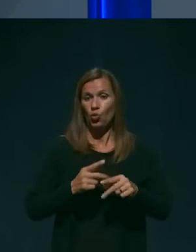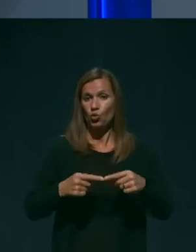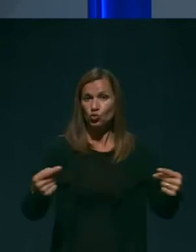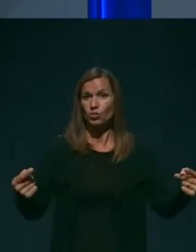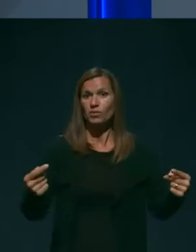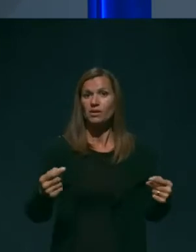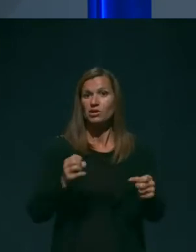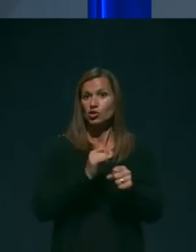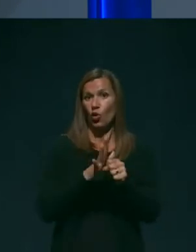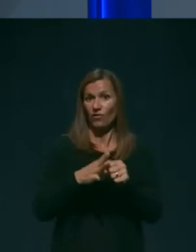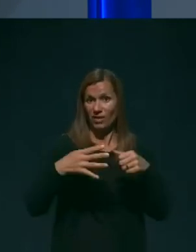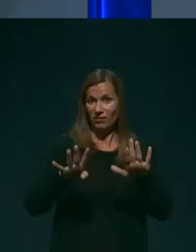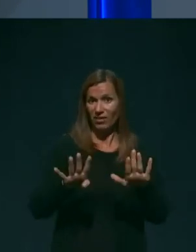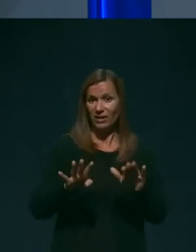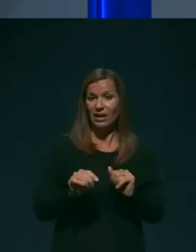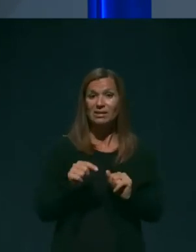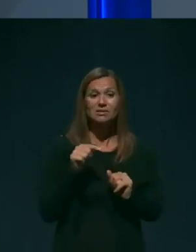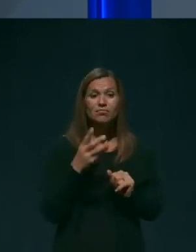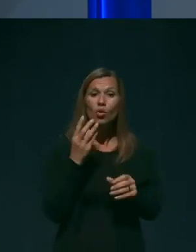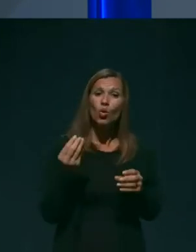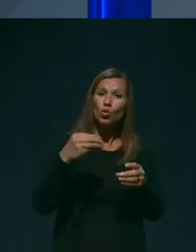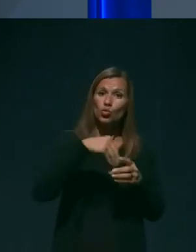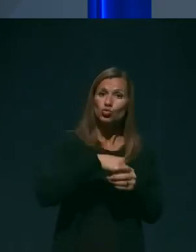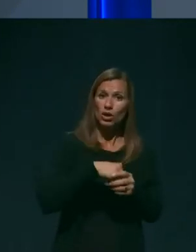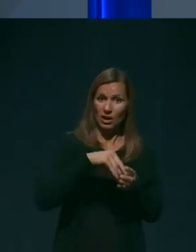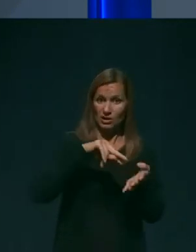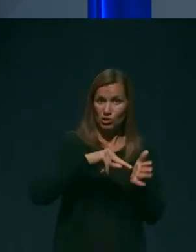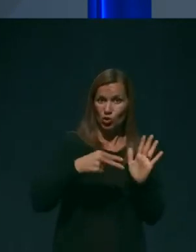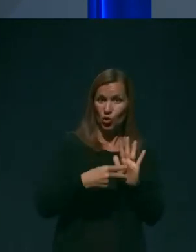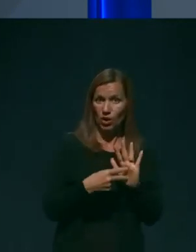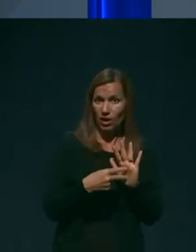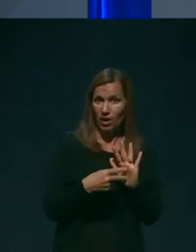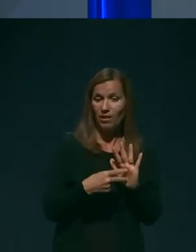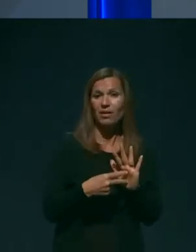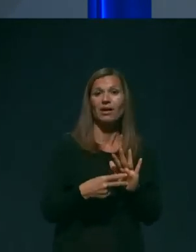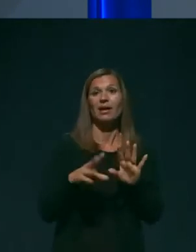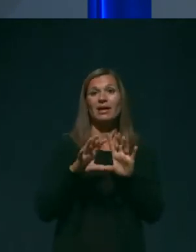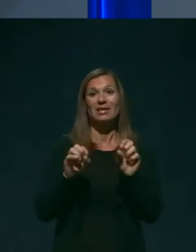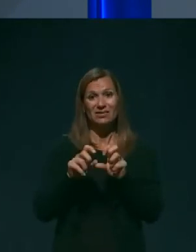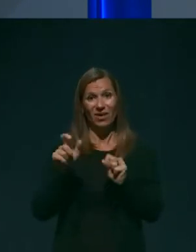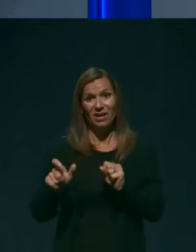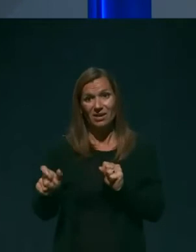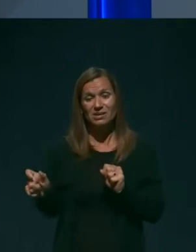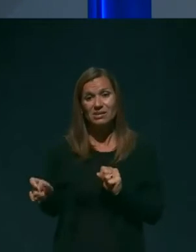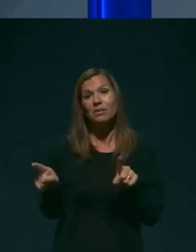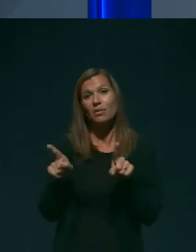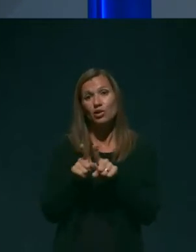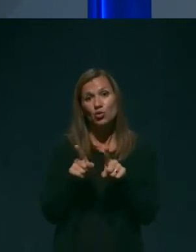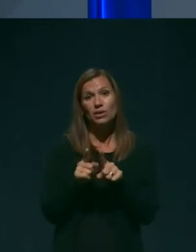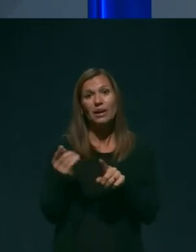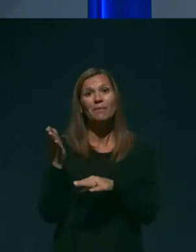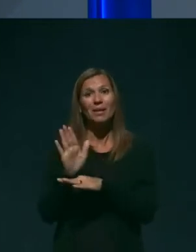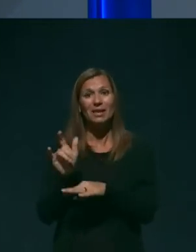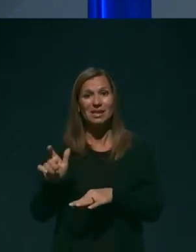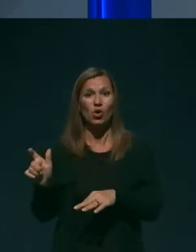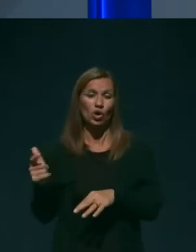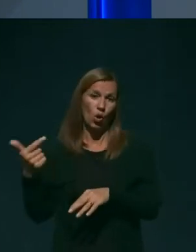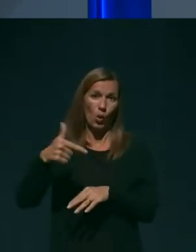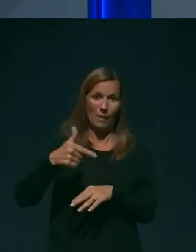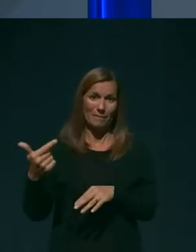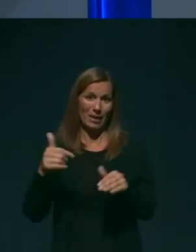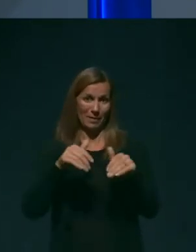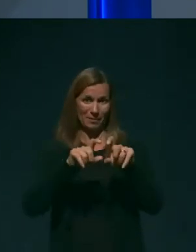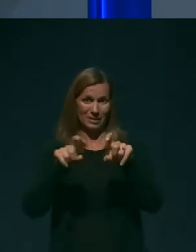v katero bo vključena stroka, sami izvajalci in pa tudi predstavniki obeh ministrstev, tako